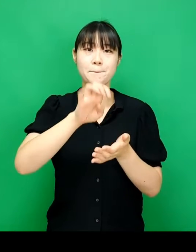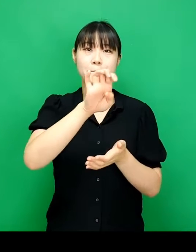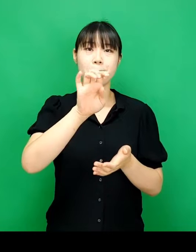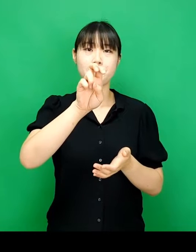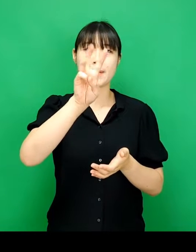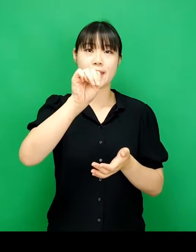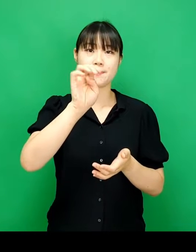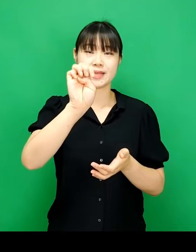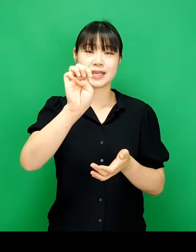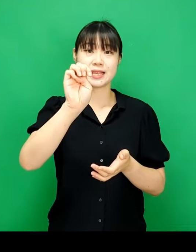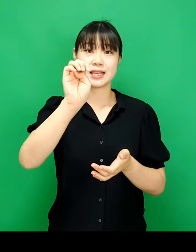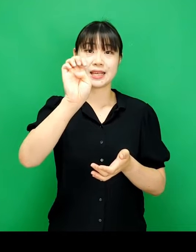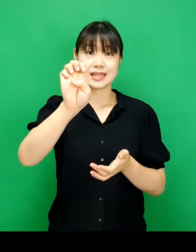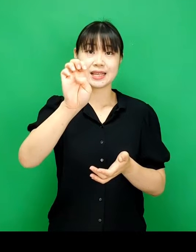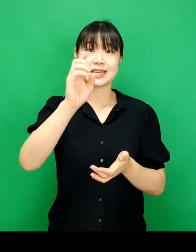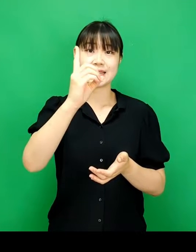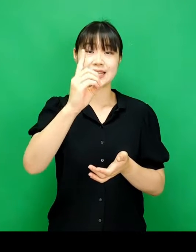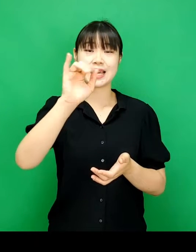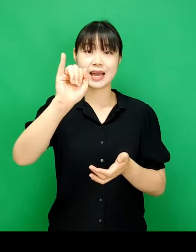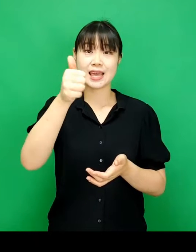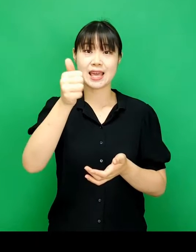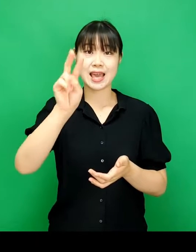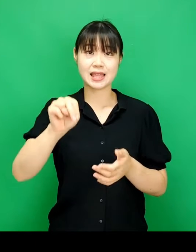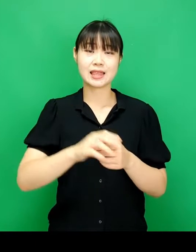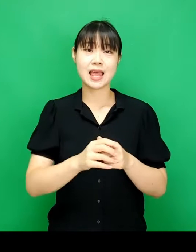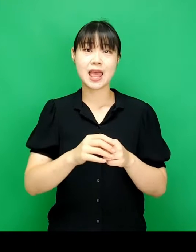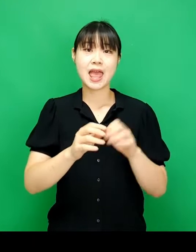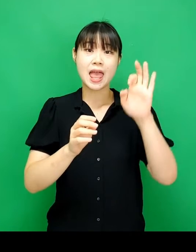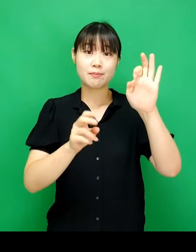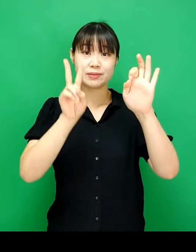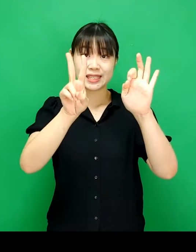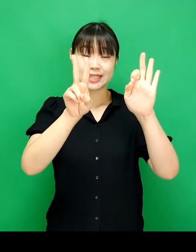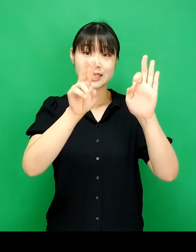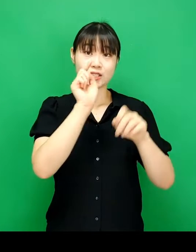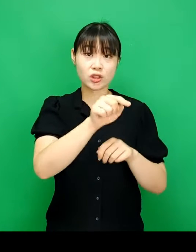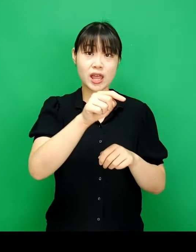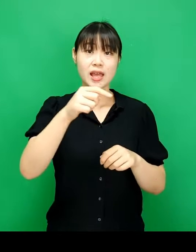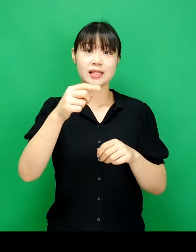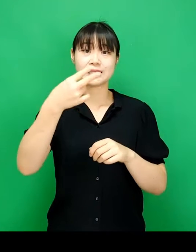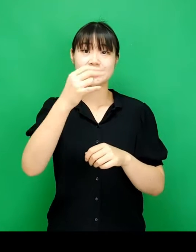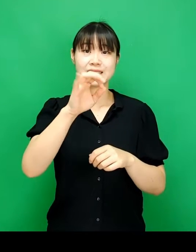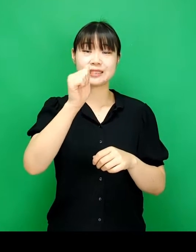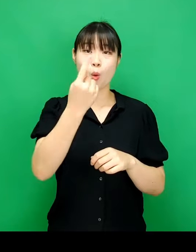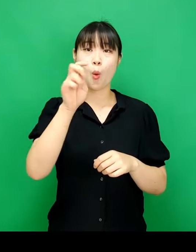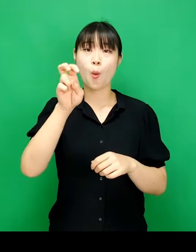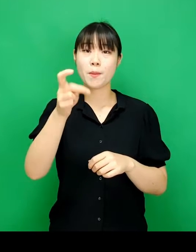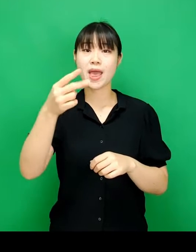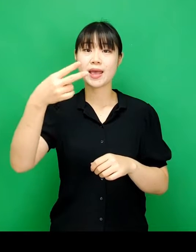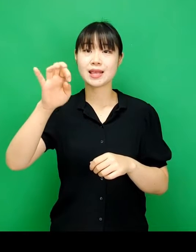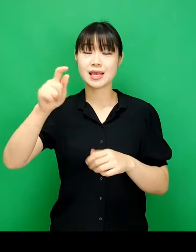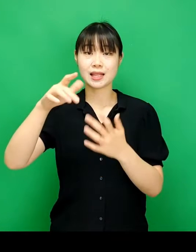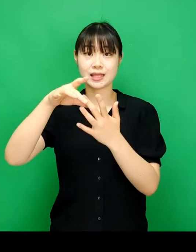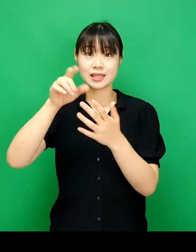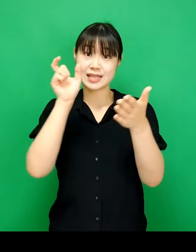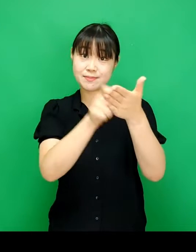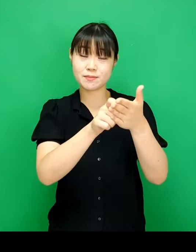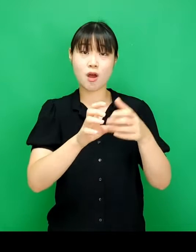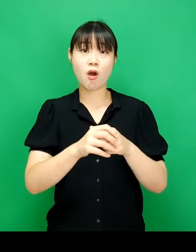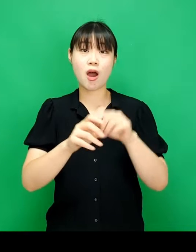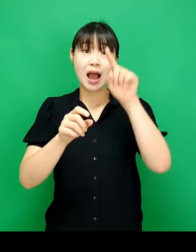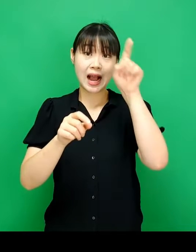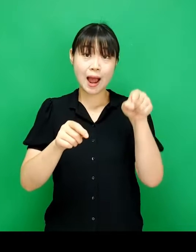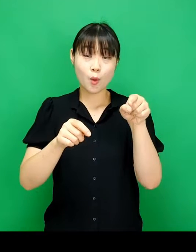FE 셀을 선택하고 등호, 메디안을 입력합니다